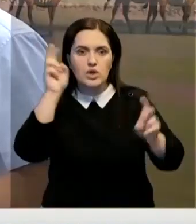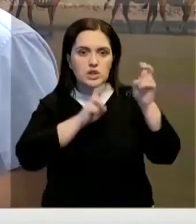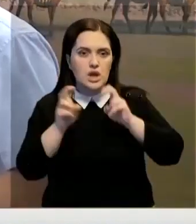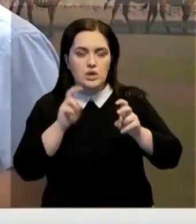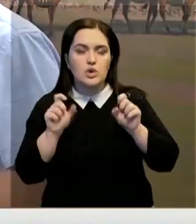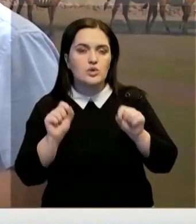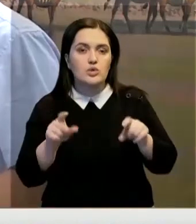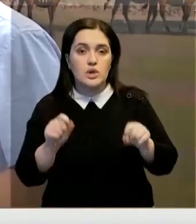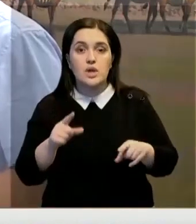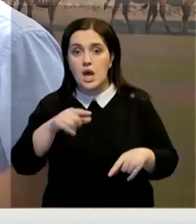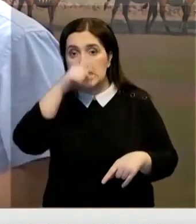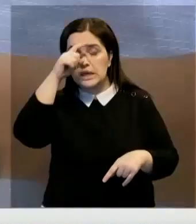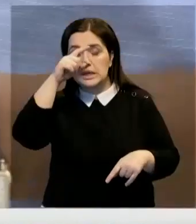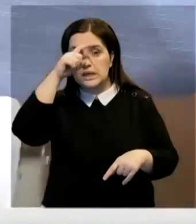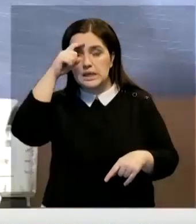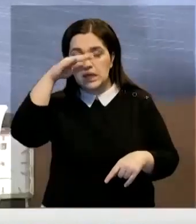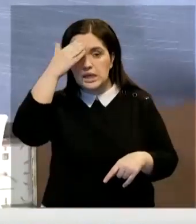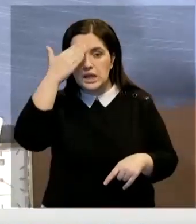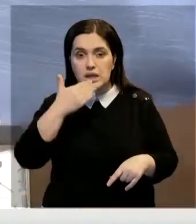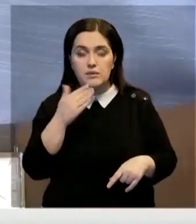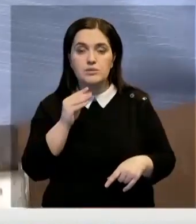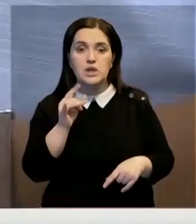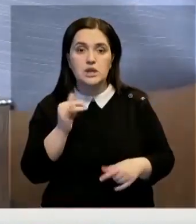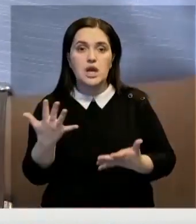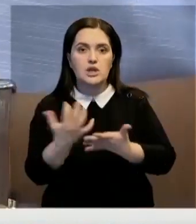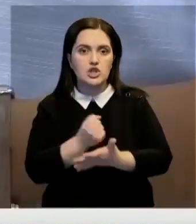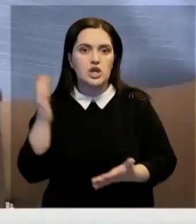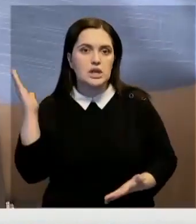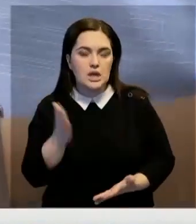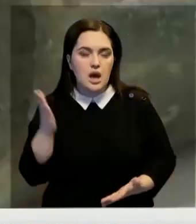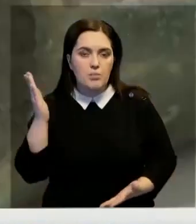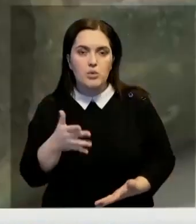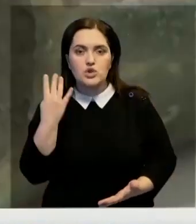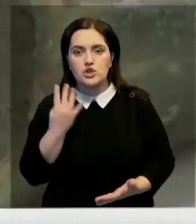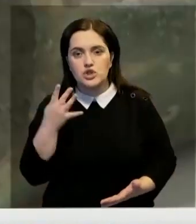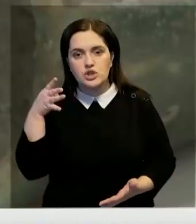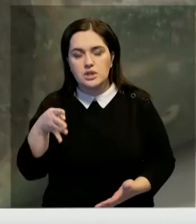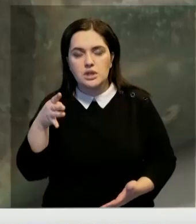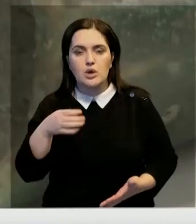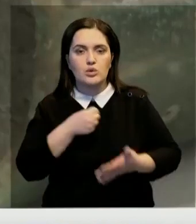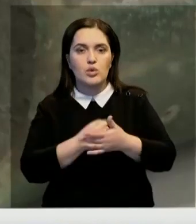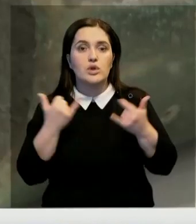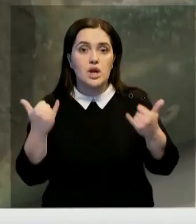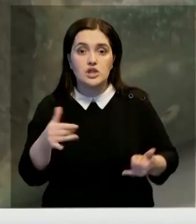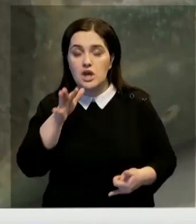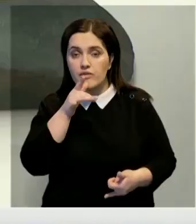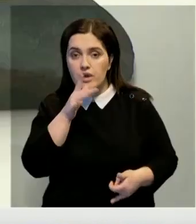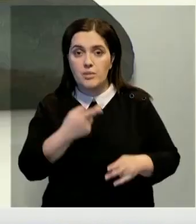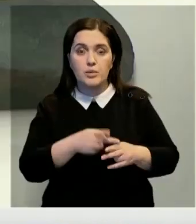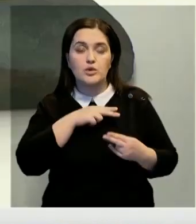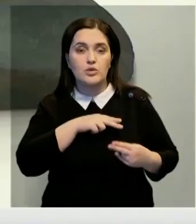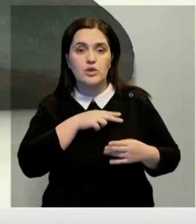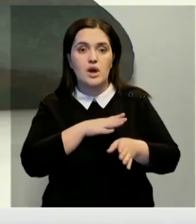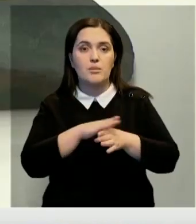Несмотря на это, летом в Жаркинском районе смогли найти топор, который ученые датируют четвертым тысячелетиям до нашей эры. Орудие труда